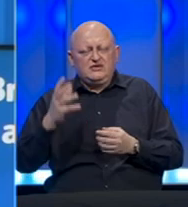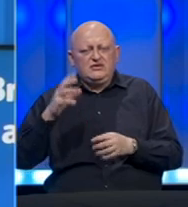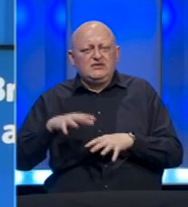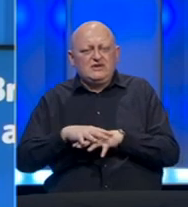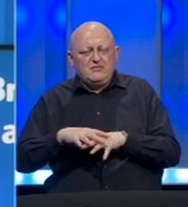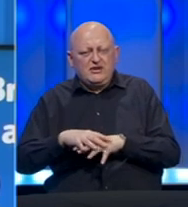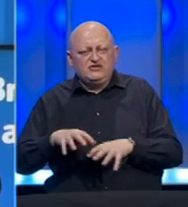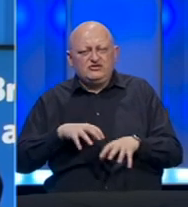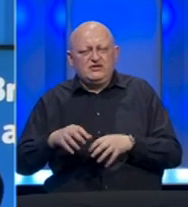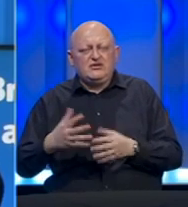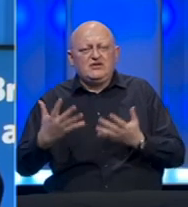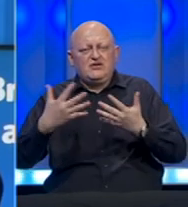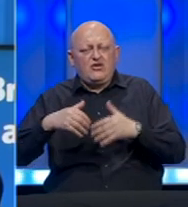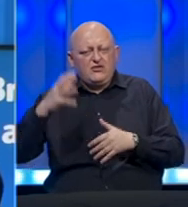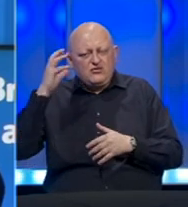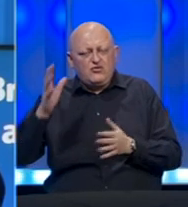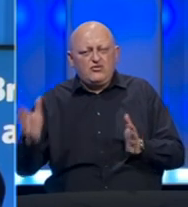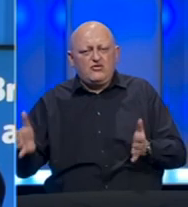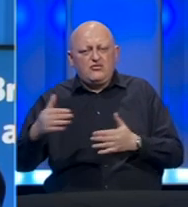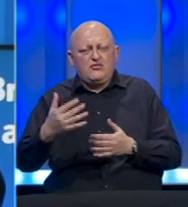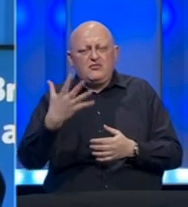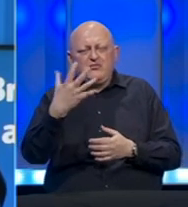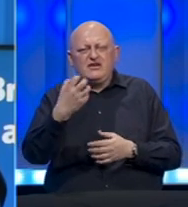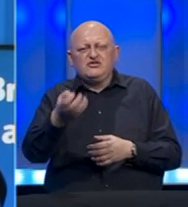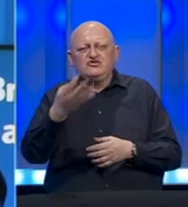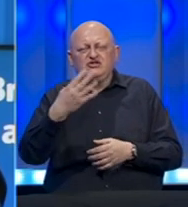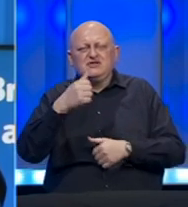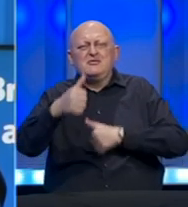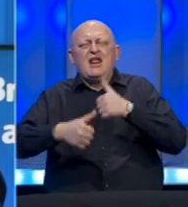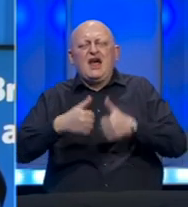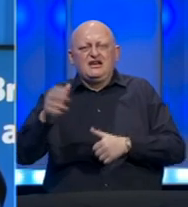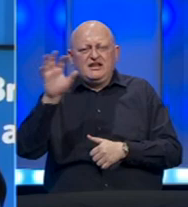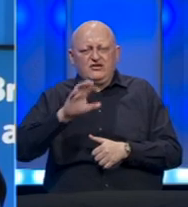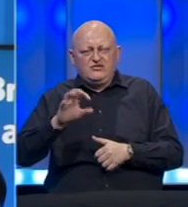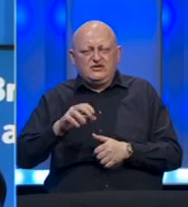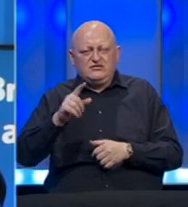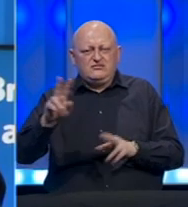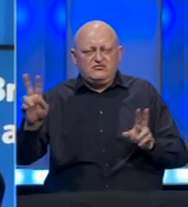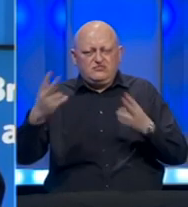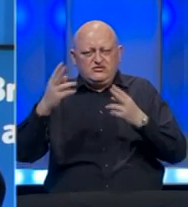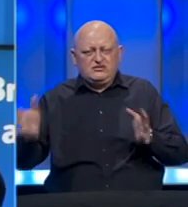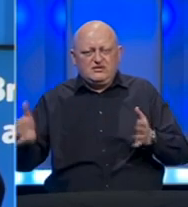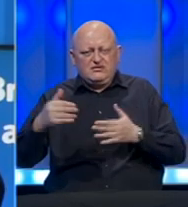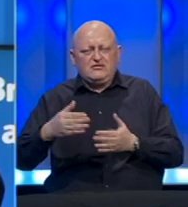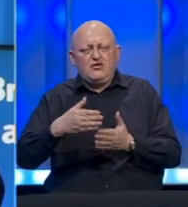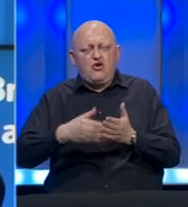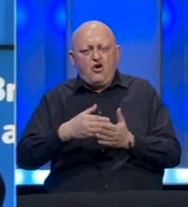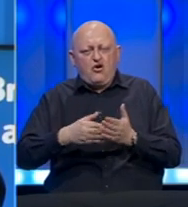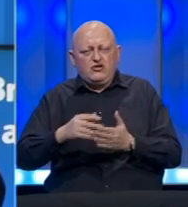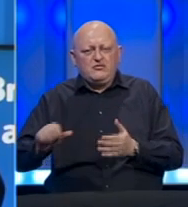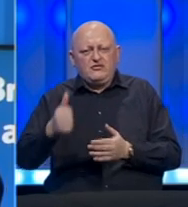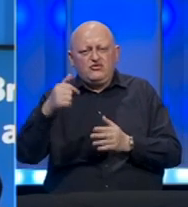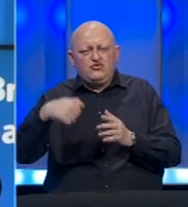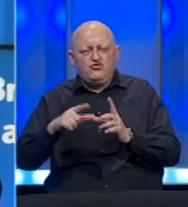za radnike, kompanije i vlade u paketu vrijednom 540 milijardi eura. Pozivamo da paket bude operativan od 1.